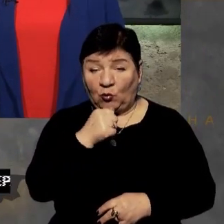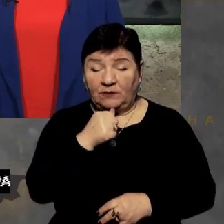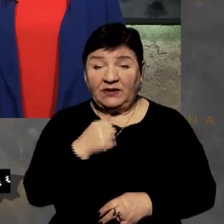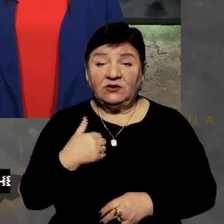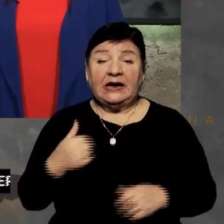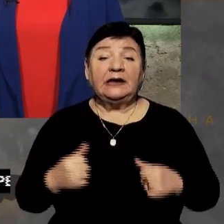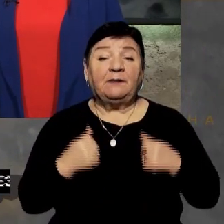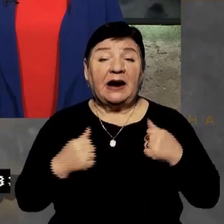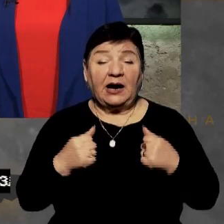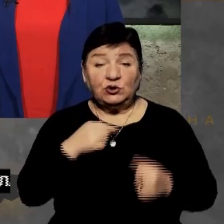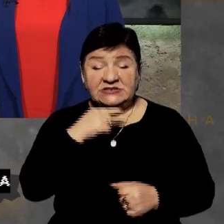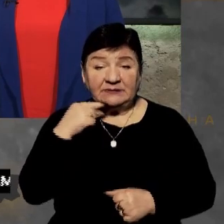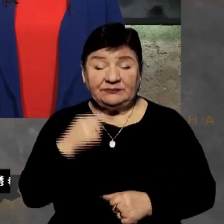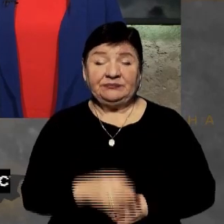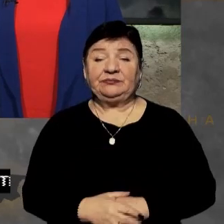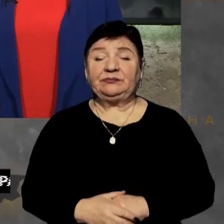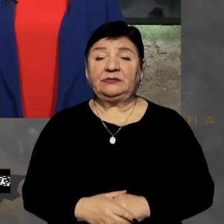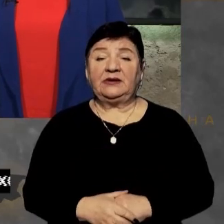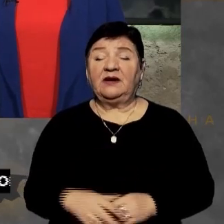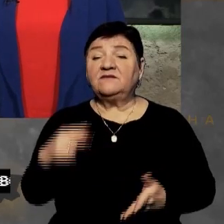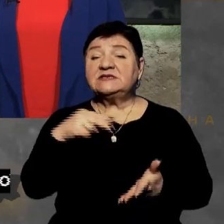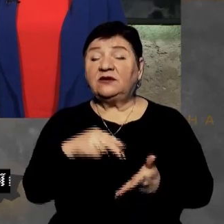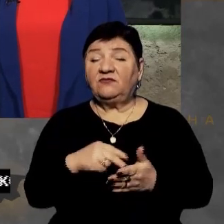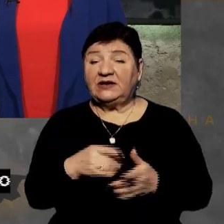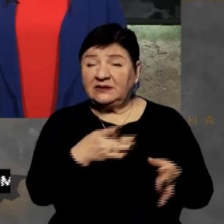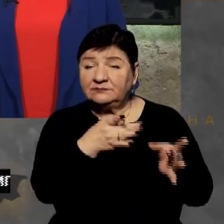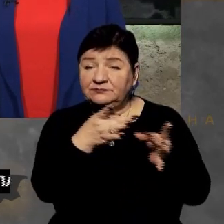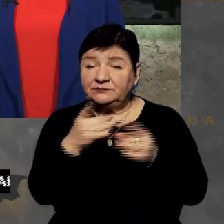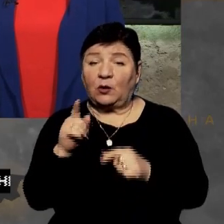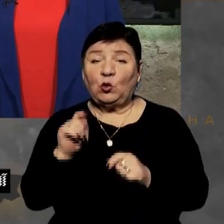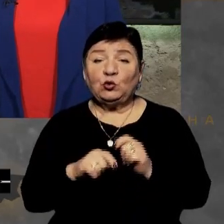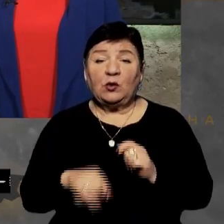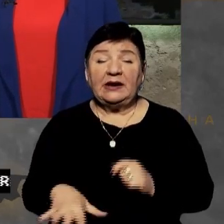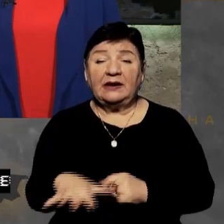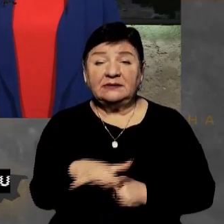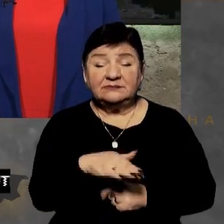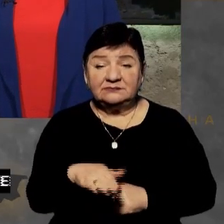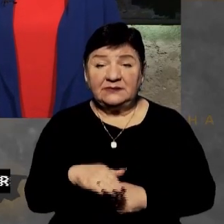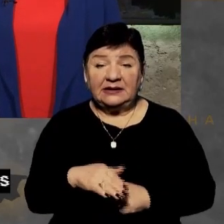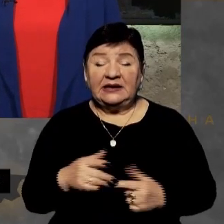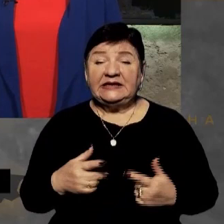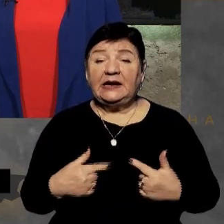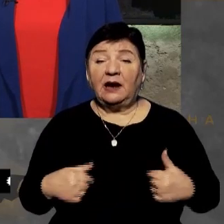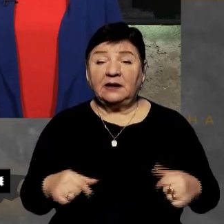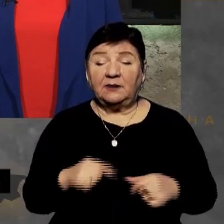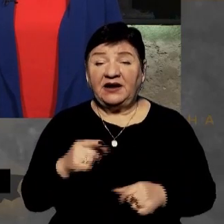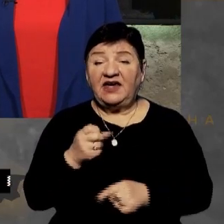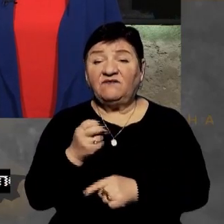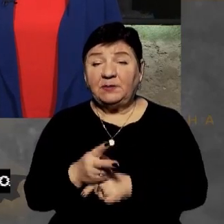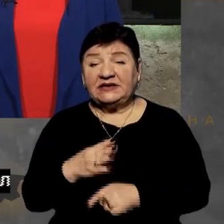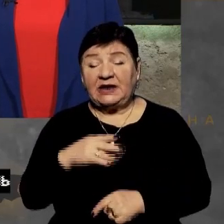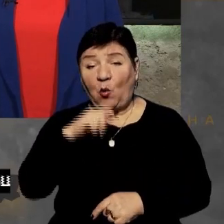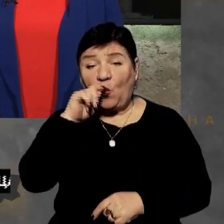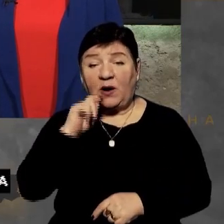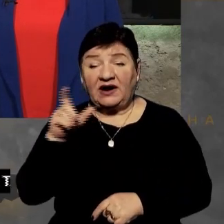вони встановити вогневий контроль над певними ділянками і вибити нас